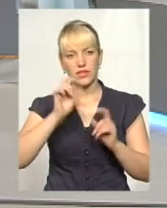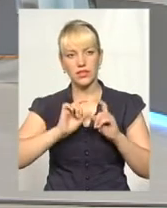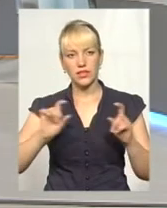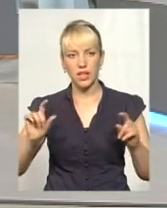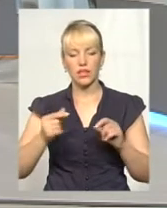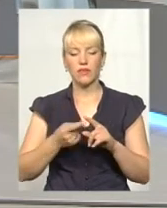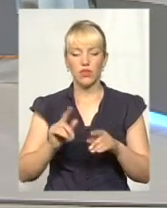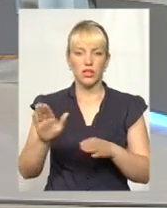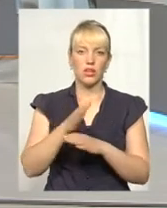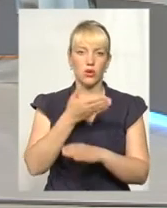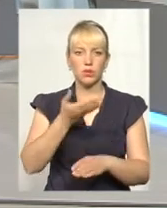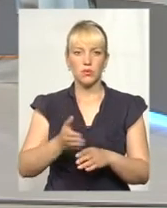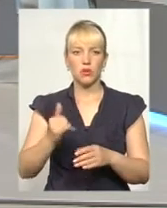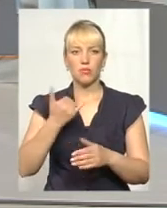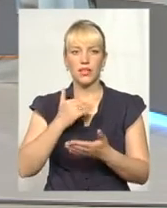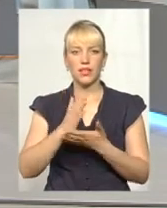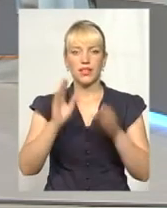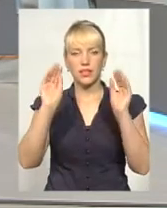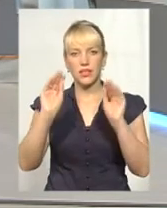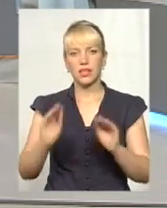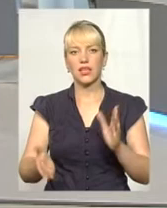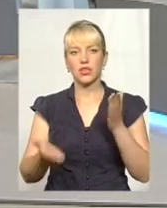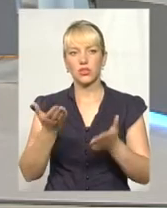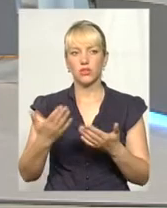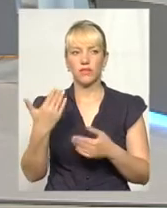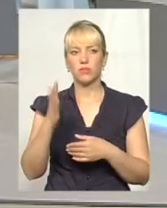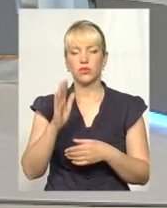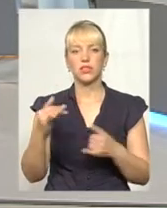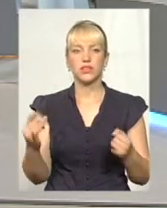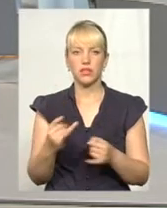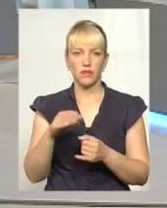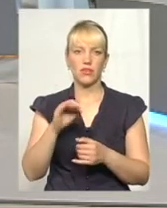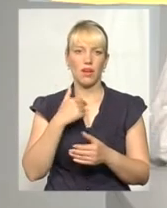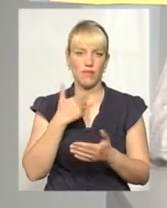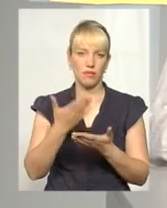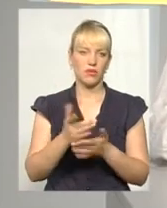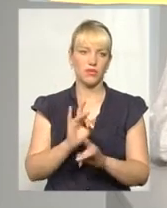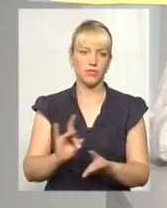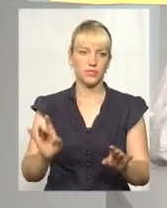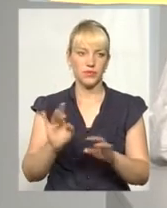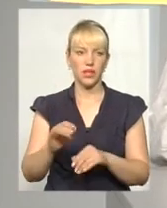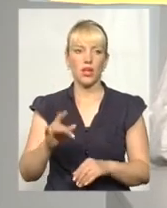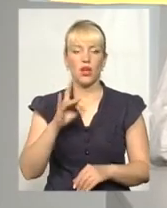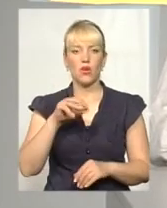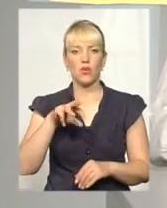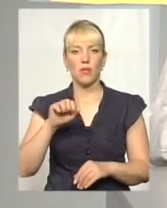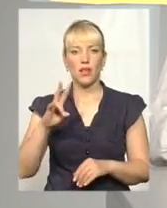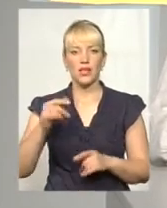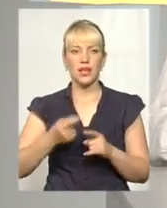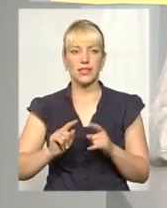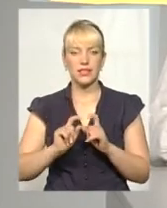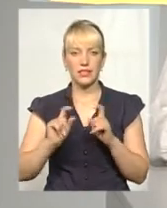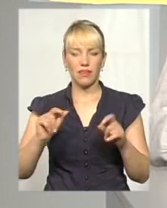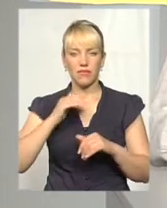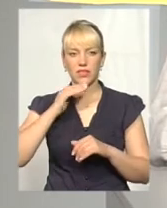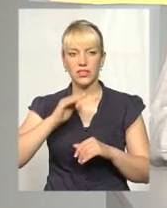розподілені. У мене є статистика, якщо вона буде цікава, то я можу навести. Пане Роман, скажіть, а цих закладів вистачить